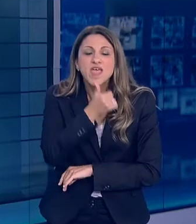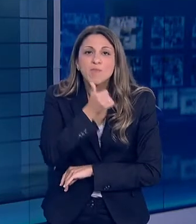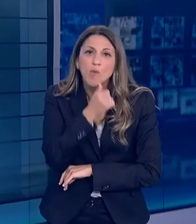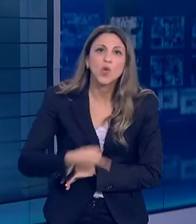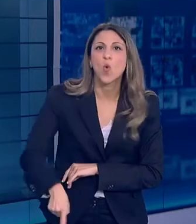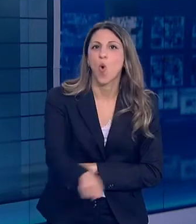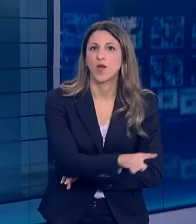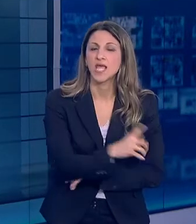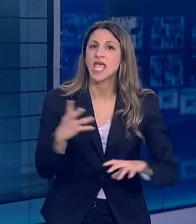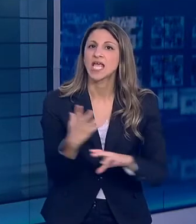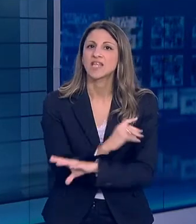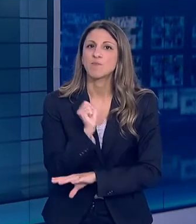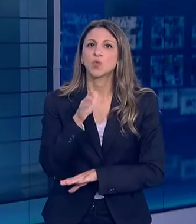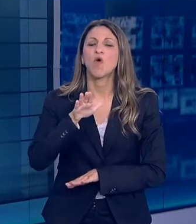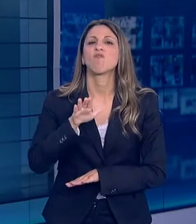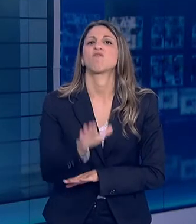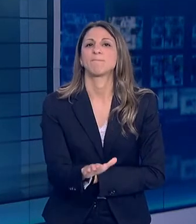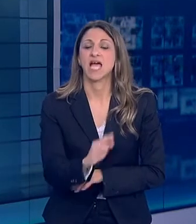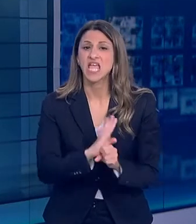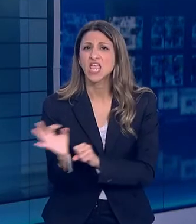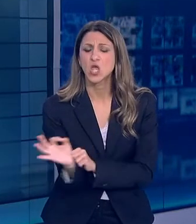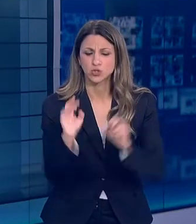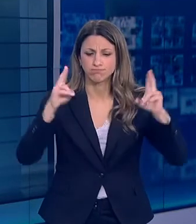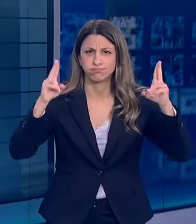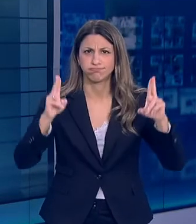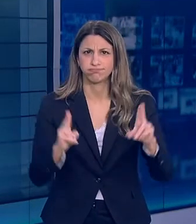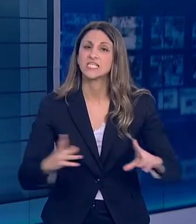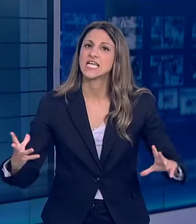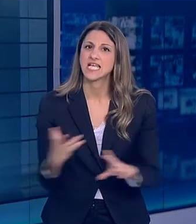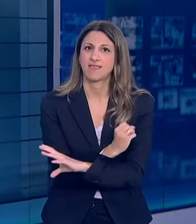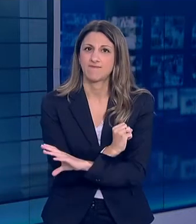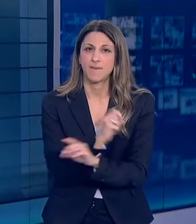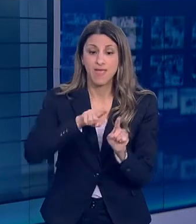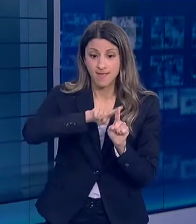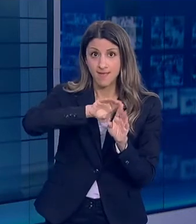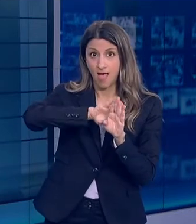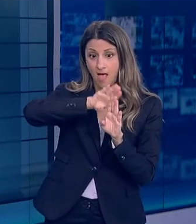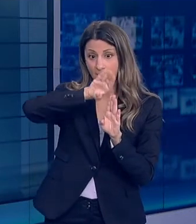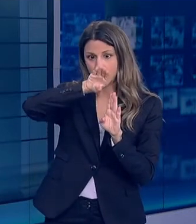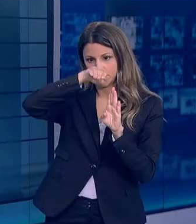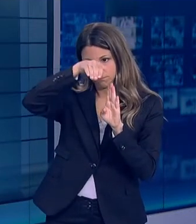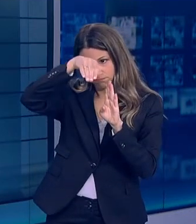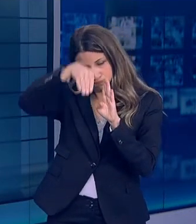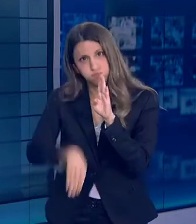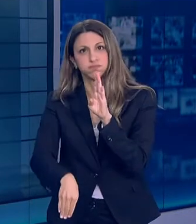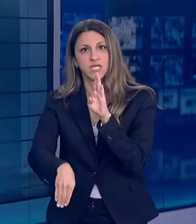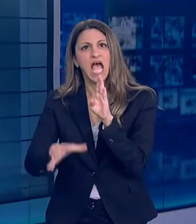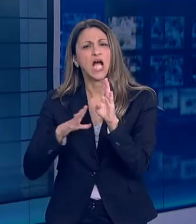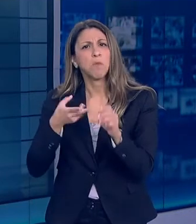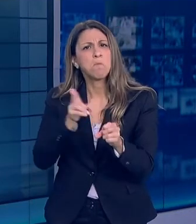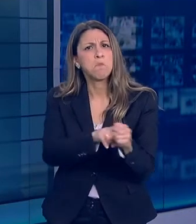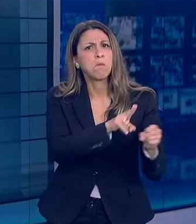πρώτη φάση του ιού να επιπεδώσει και να μειώσει την καμπύλη της επιδημίας με συγκριτικά πολύ λιγότερες απώλειες